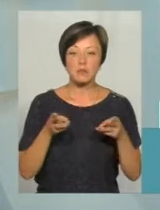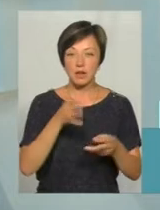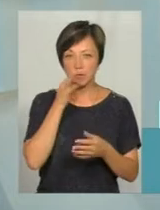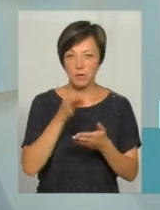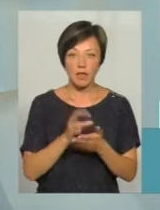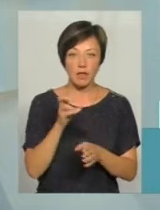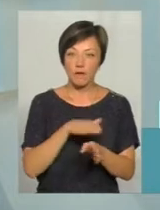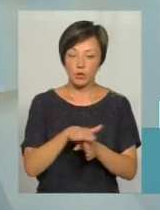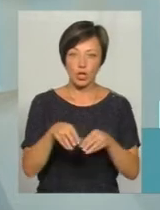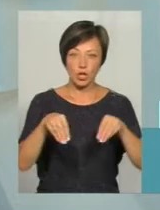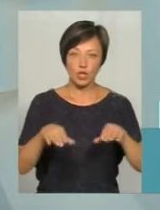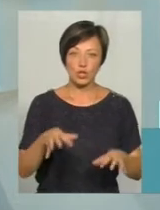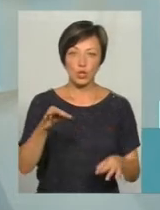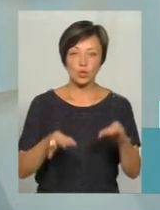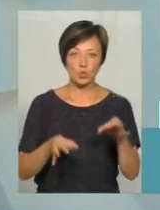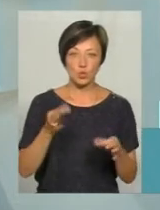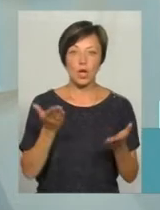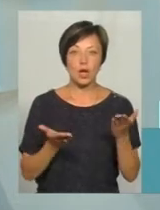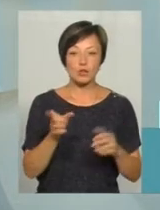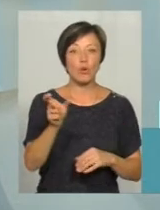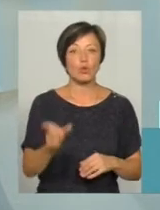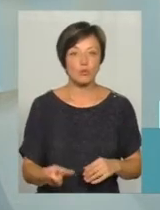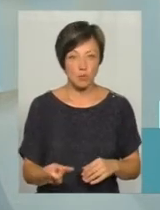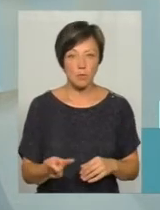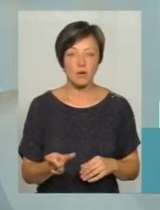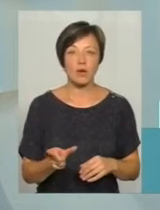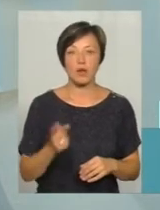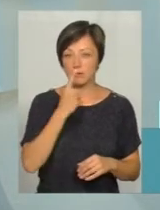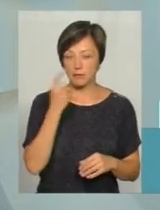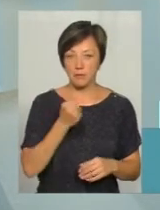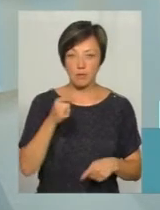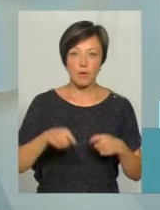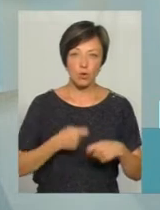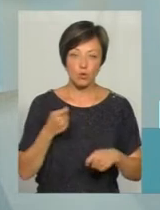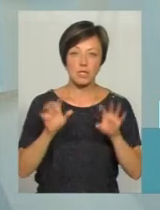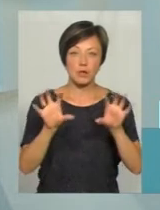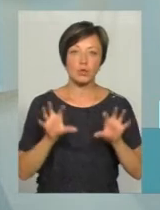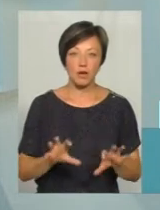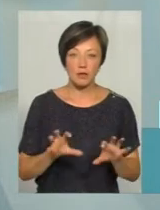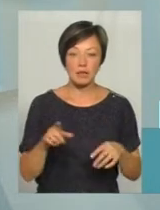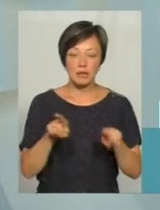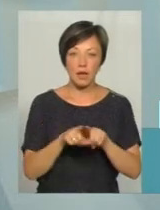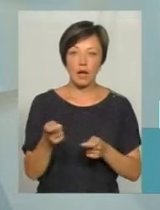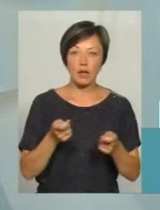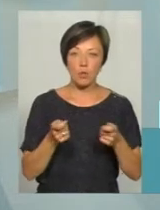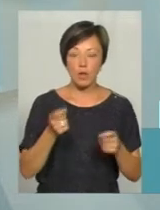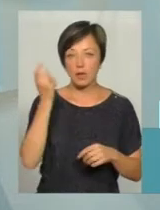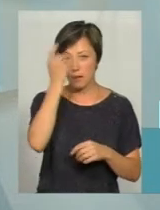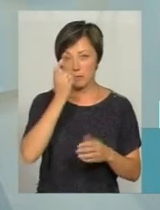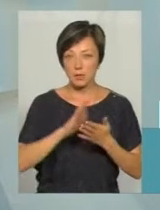за невиконання рішення суду. Тобто якщо особа злісно порушує чинне законодавство, та керує на підпитку